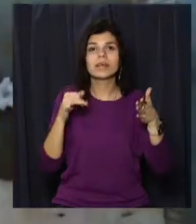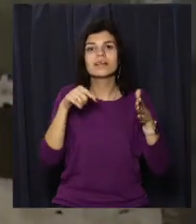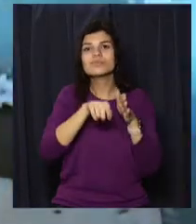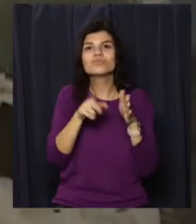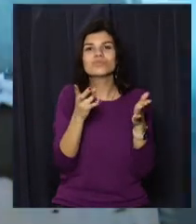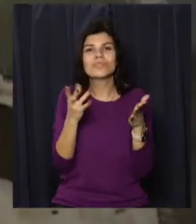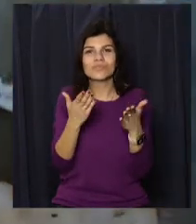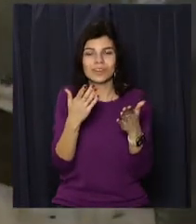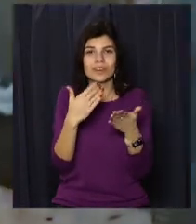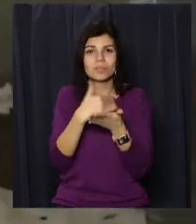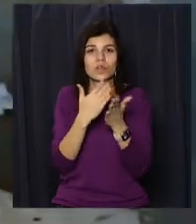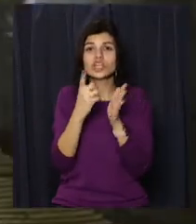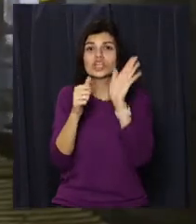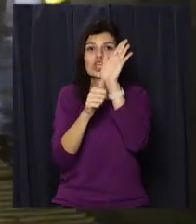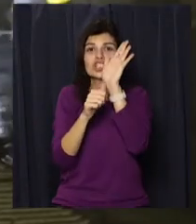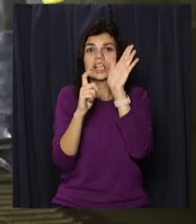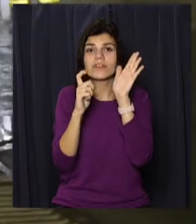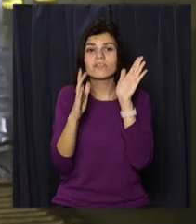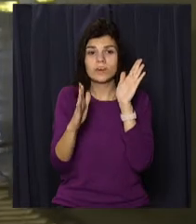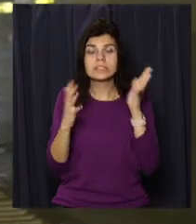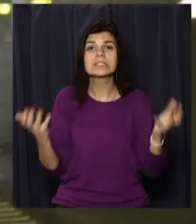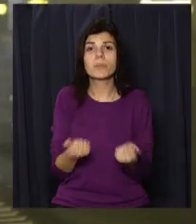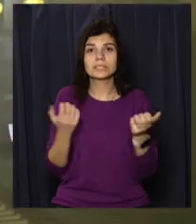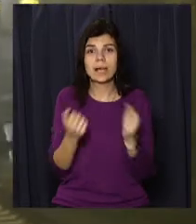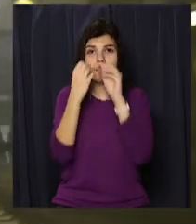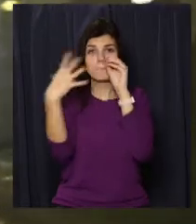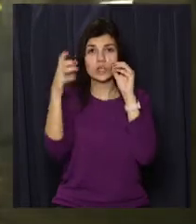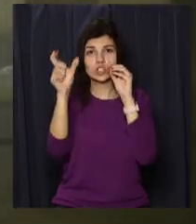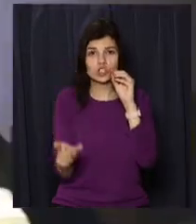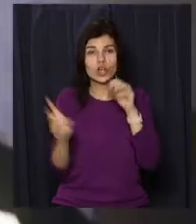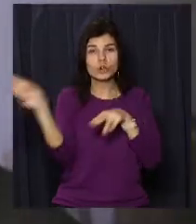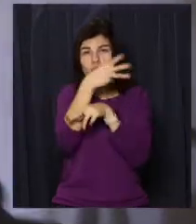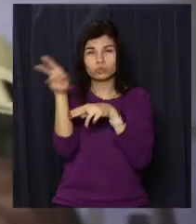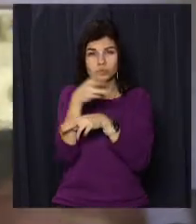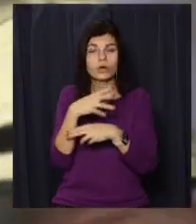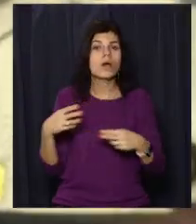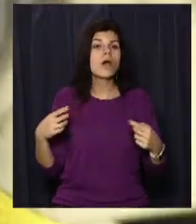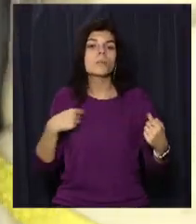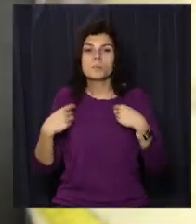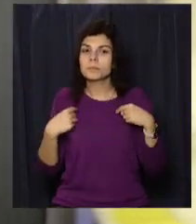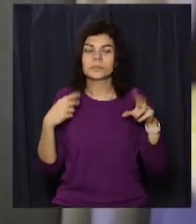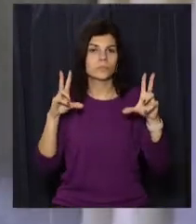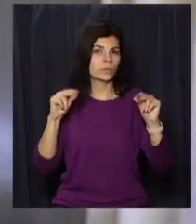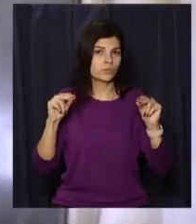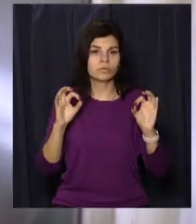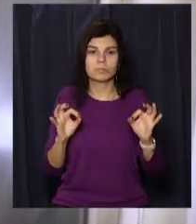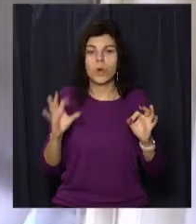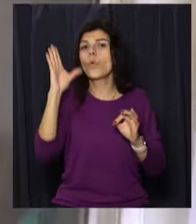речі. За 6 хвилин 15 рятувальників полум'я загасило. Загиблих та постраждалих немає.